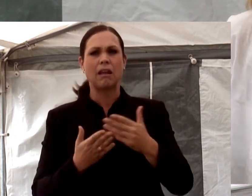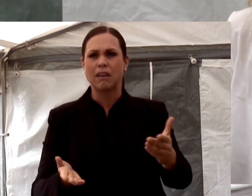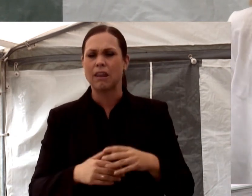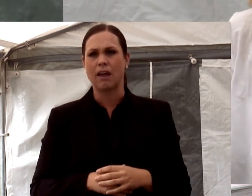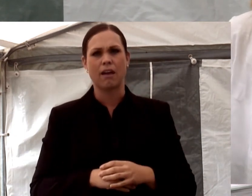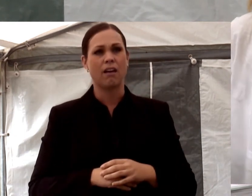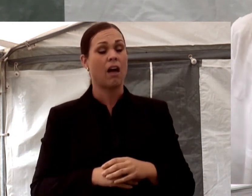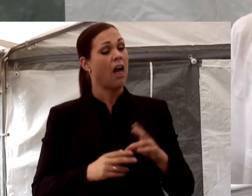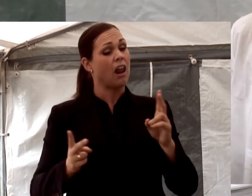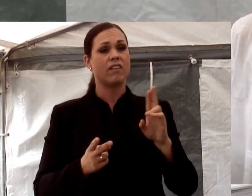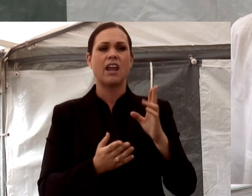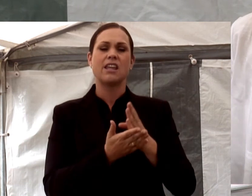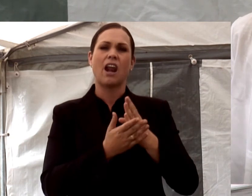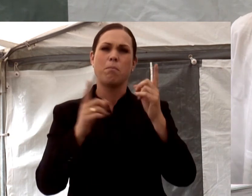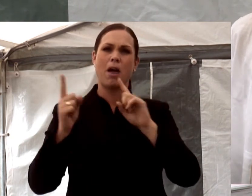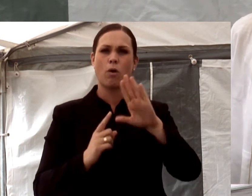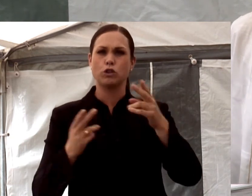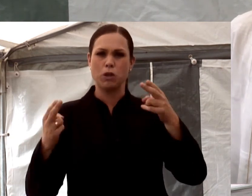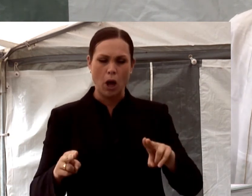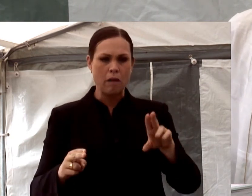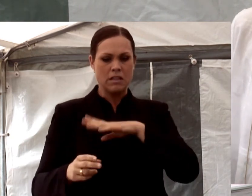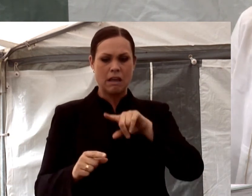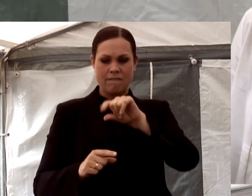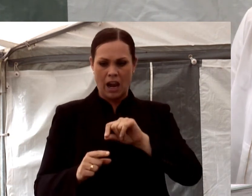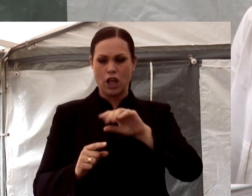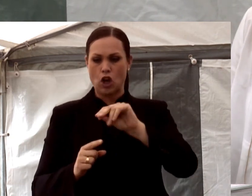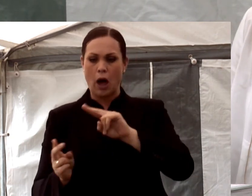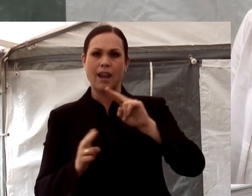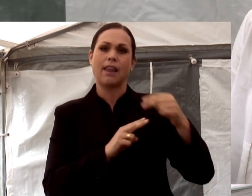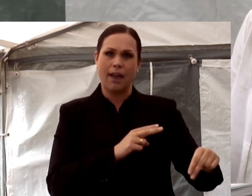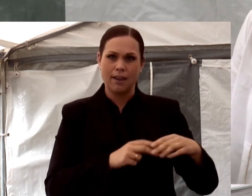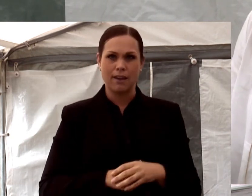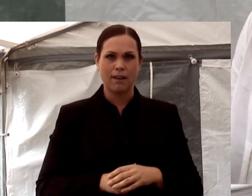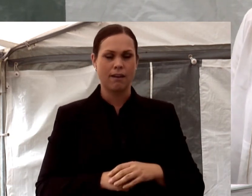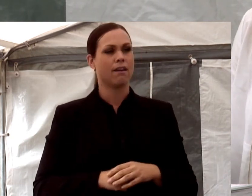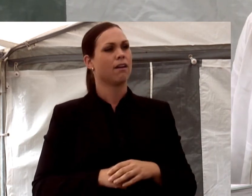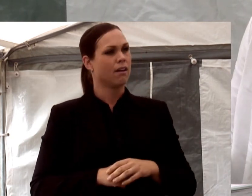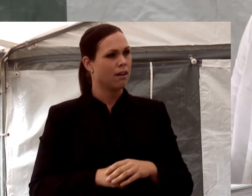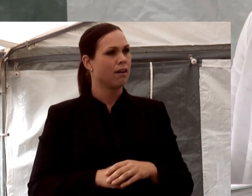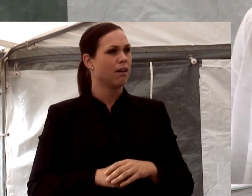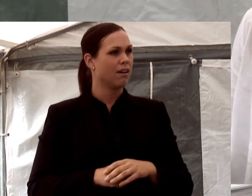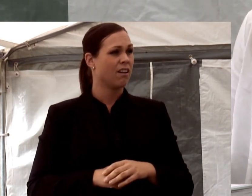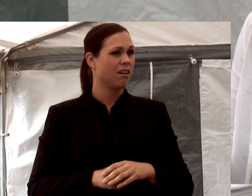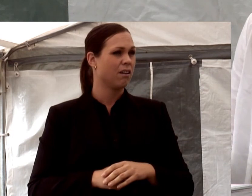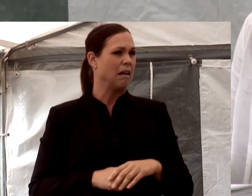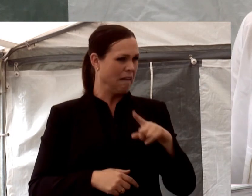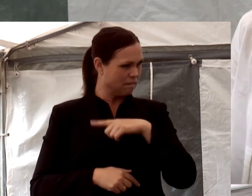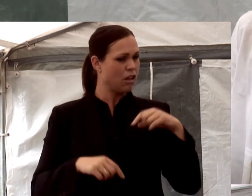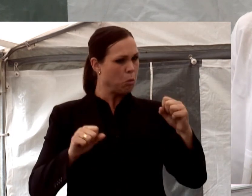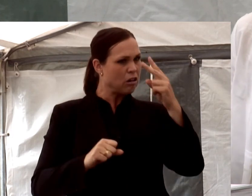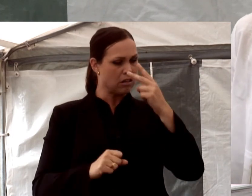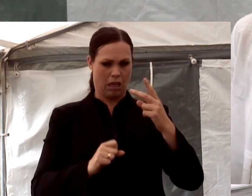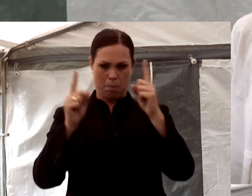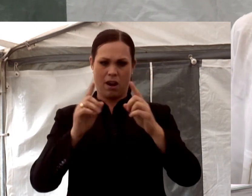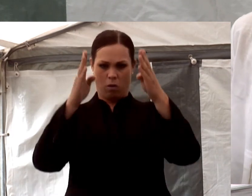inte av människors bedömningar där man ska välja bort eller till. Det man bör göra är ju helt enkelt att se den människa man